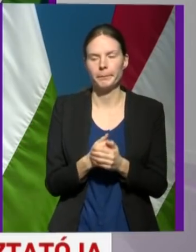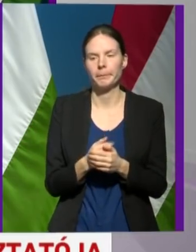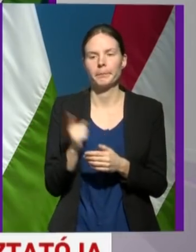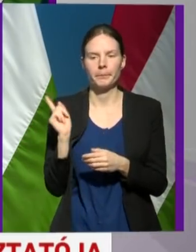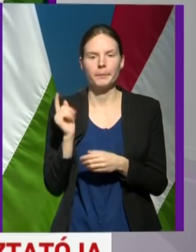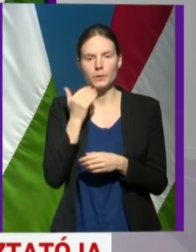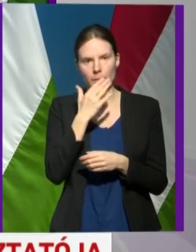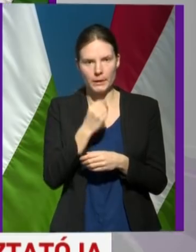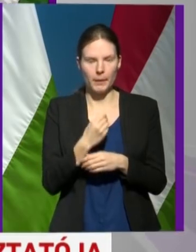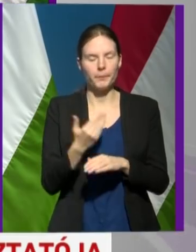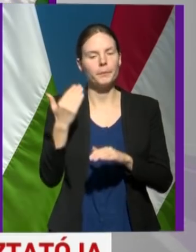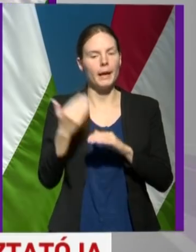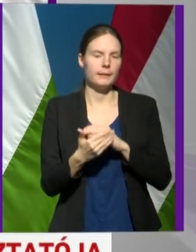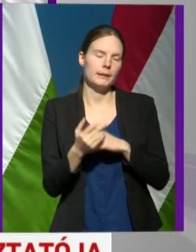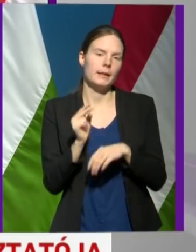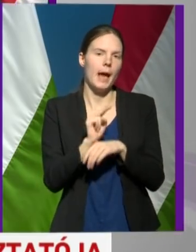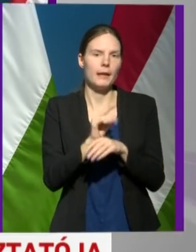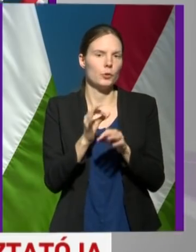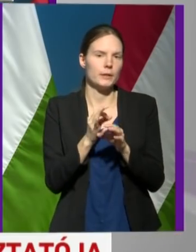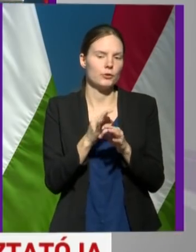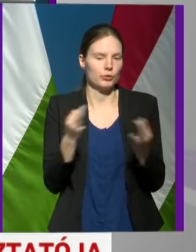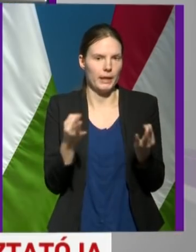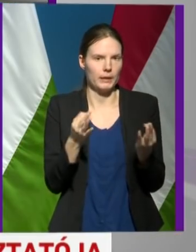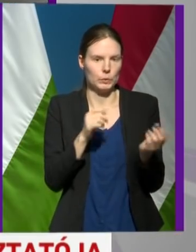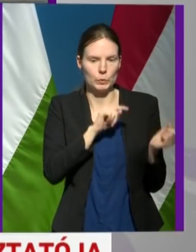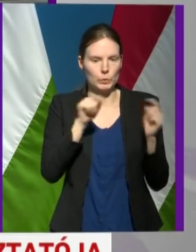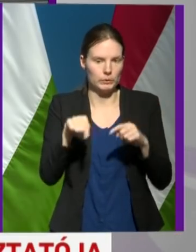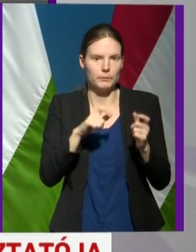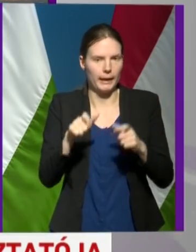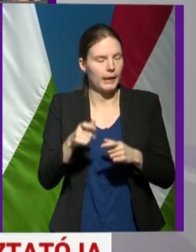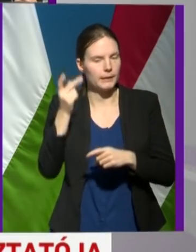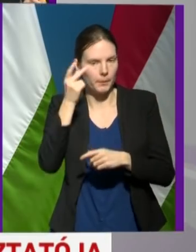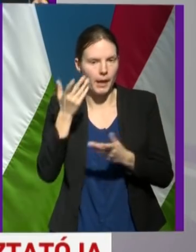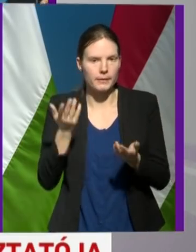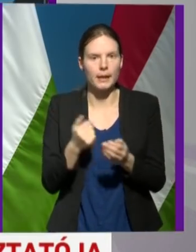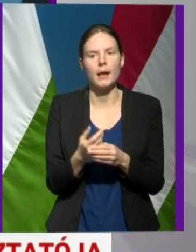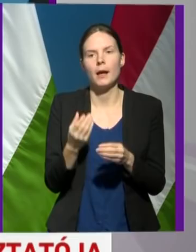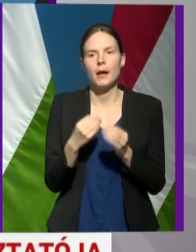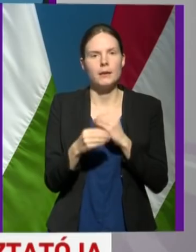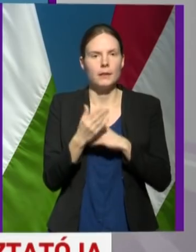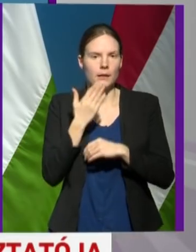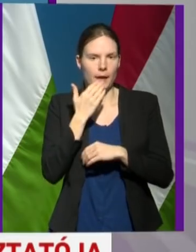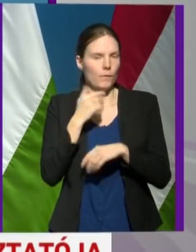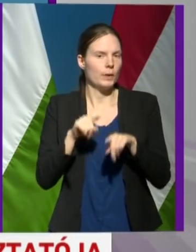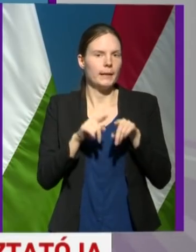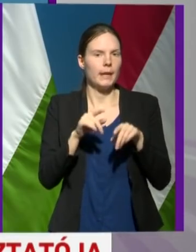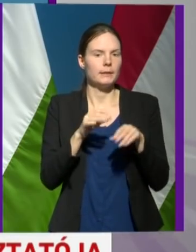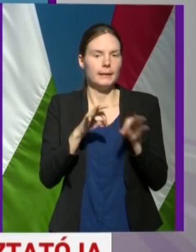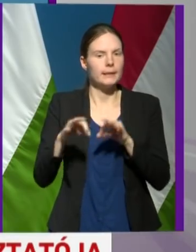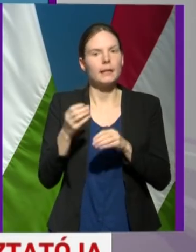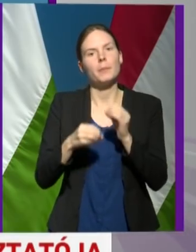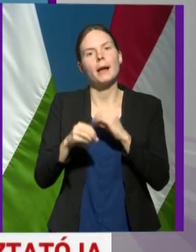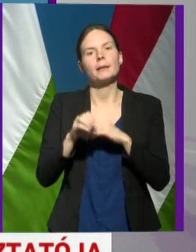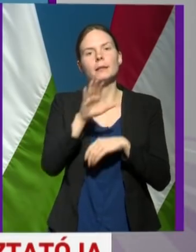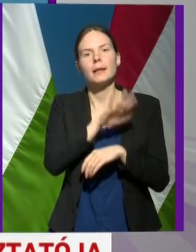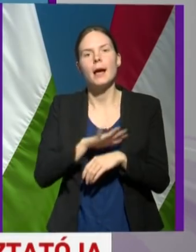eddig ellenőrzés nélkül tudtak bejutni a sengeni belső határokon. Azért nem osztunk ilyen intézkedést, mert egyébként az Európai